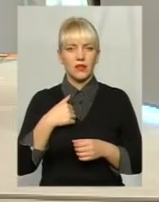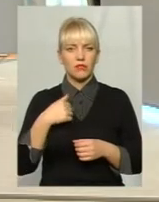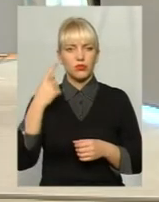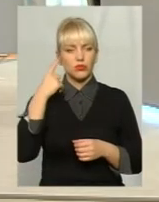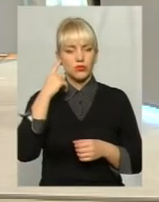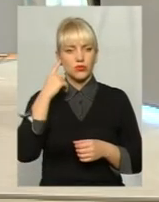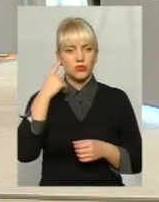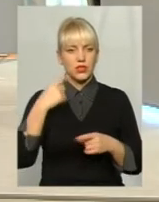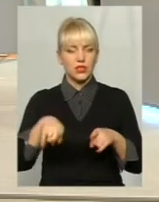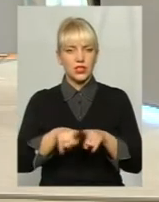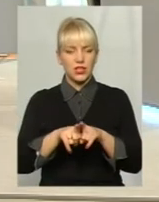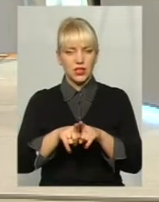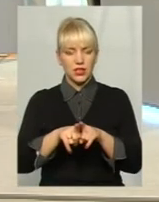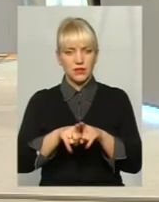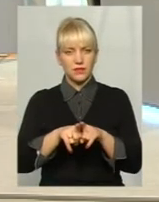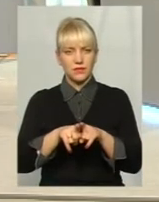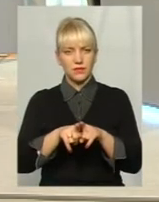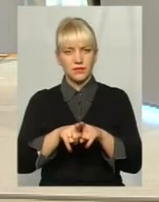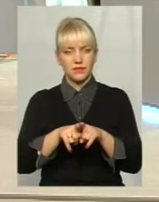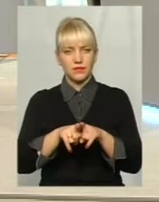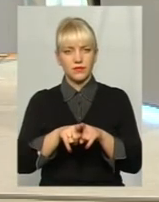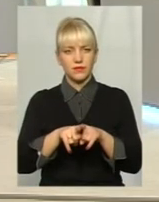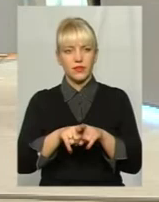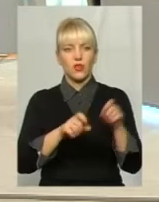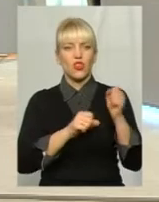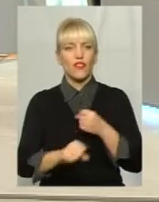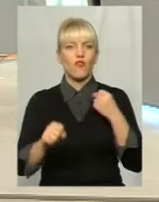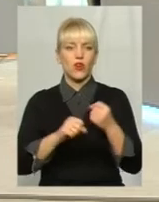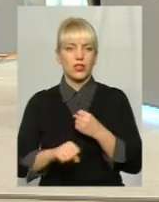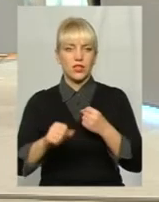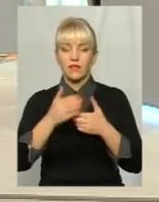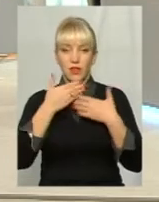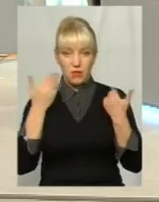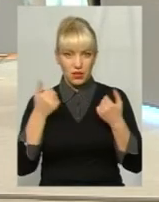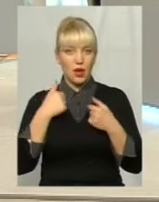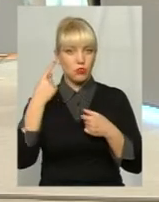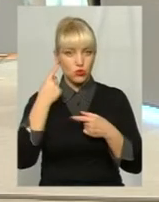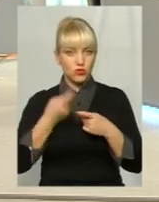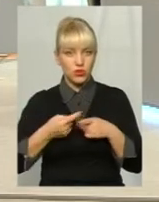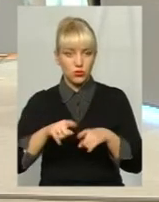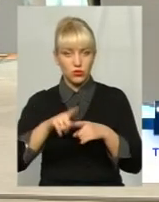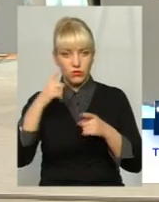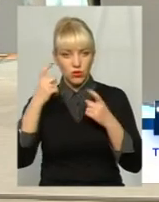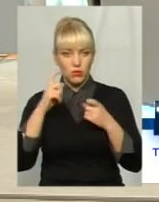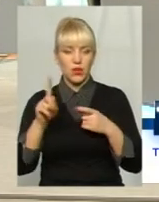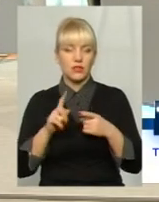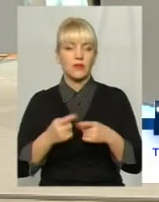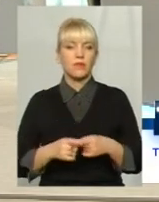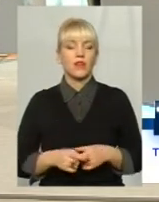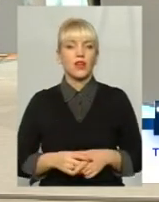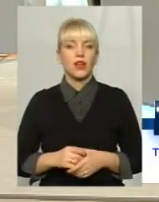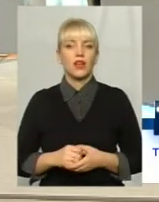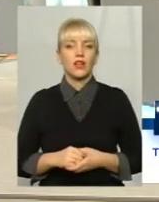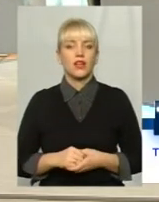що от не буде тут, я сказати вам, що дворників нема. Там сілку набирали туди-сіла.